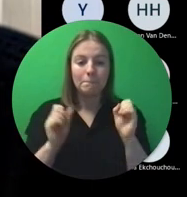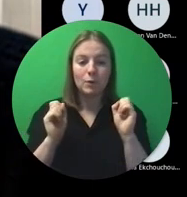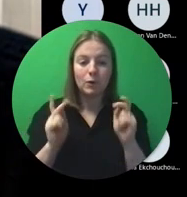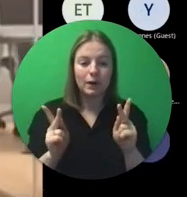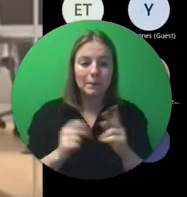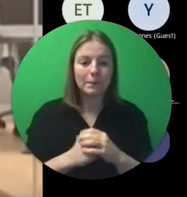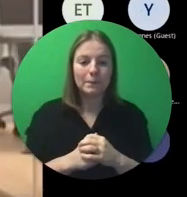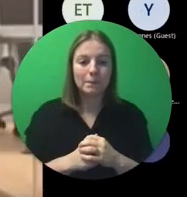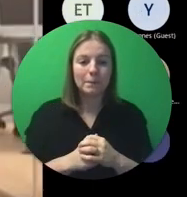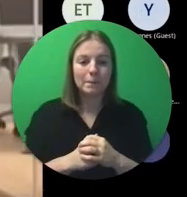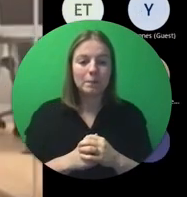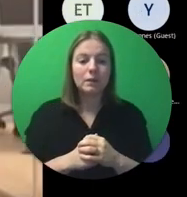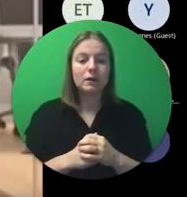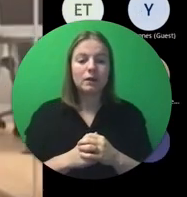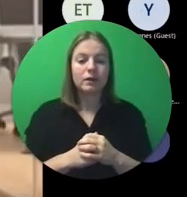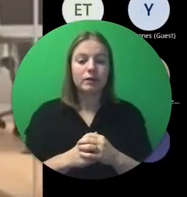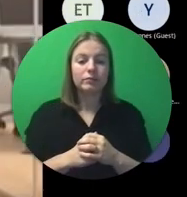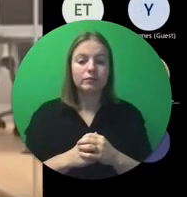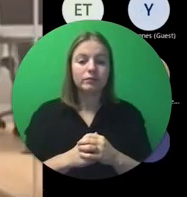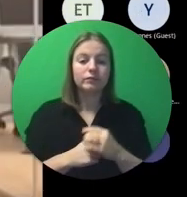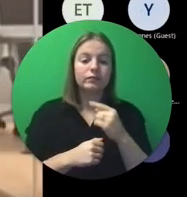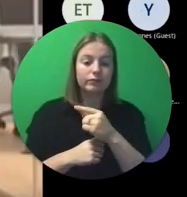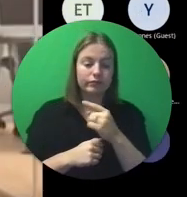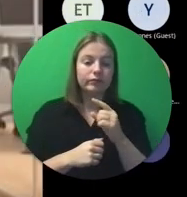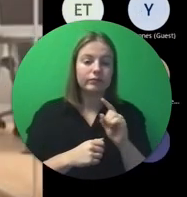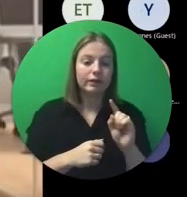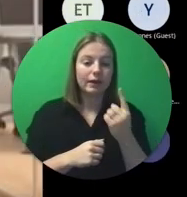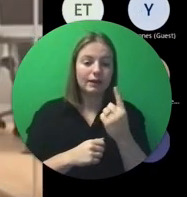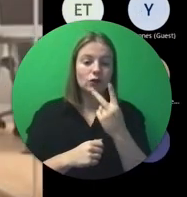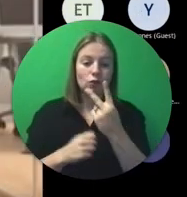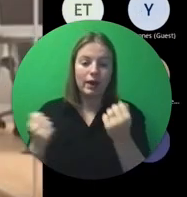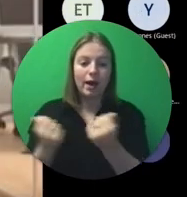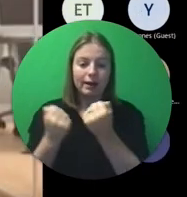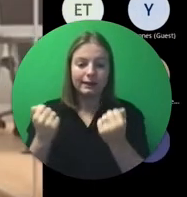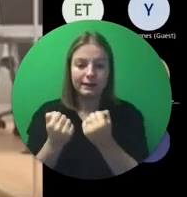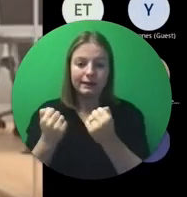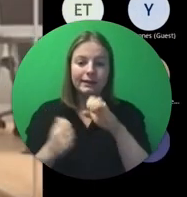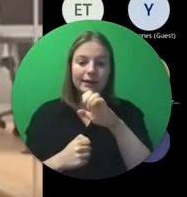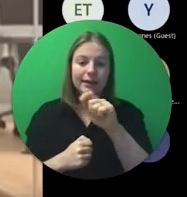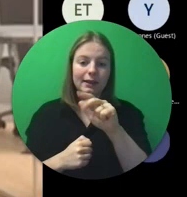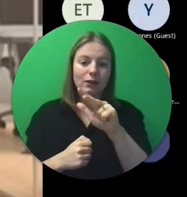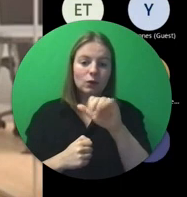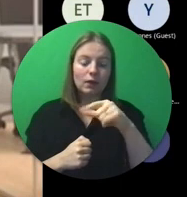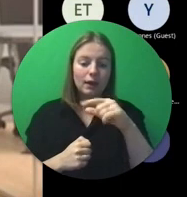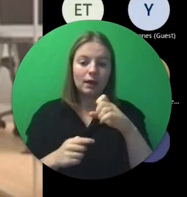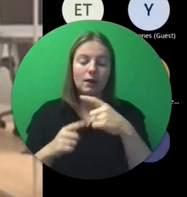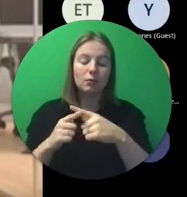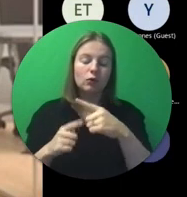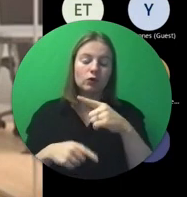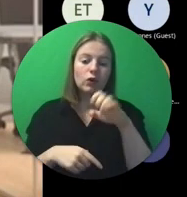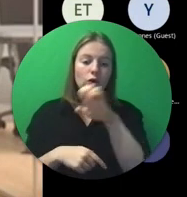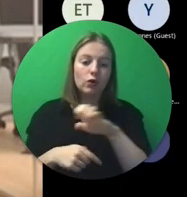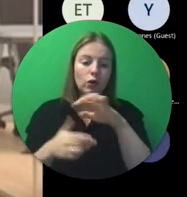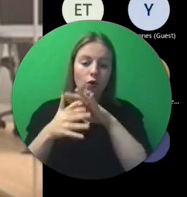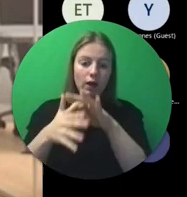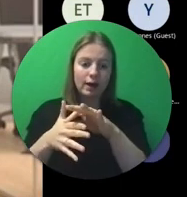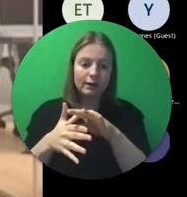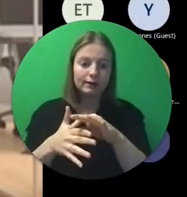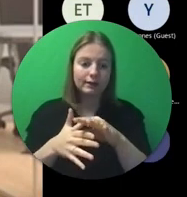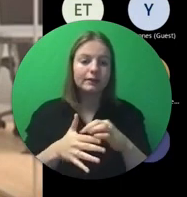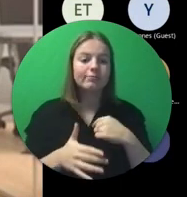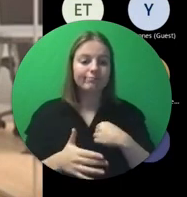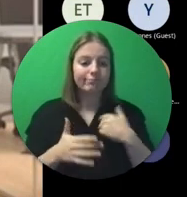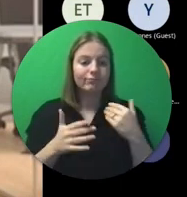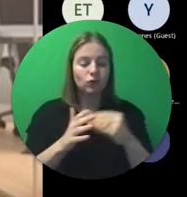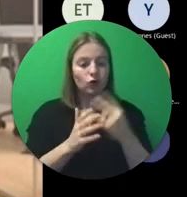Oké. Dus dit was de eerste twee acties. E-twinning en Euroguidens. Ik ga jullie de nog andere twee